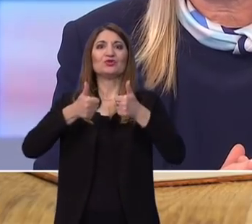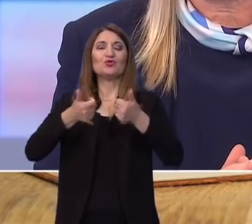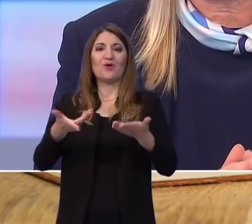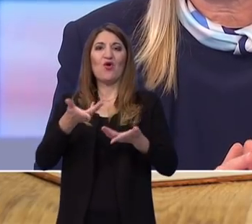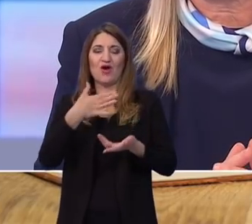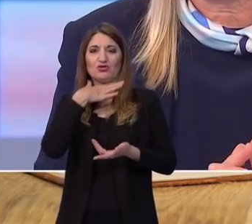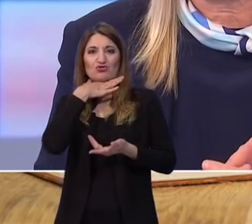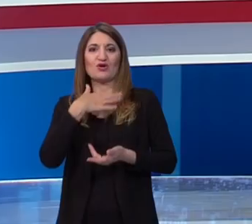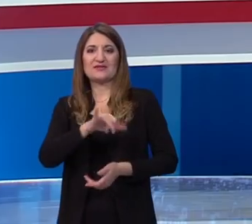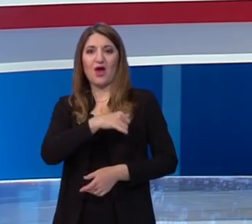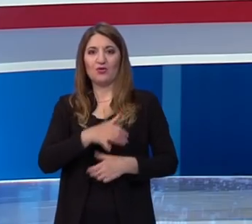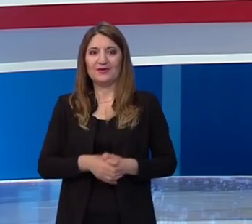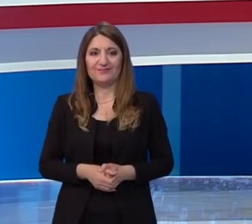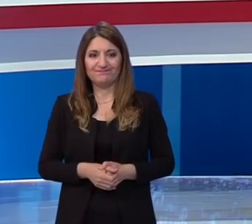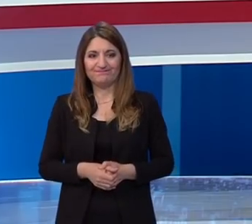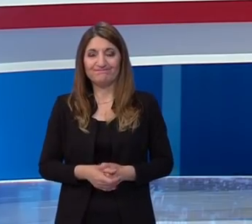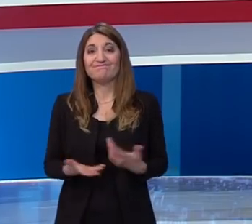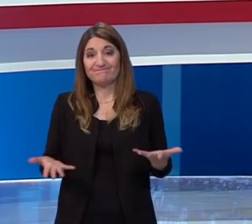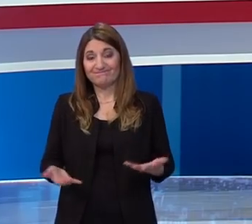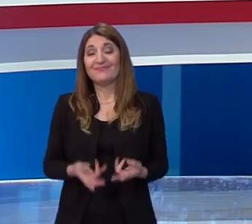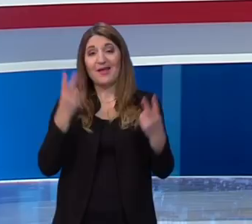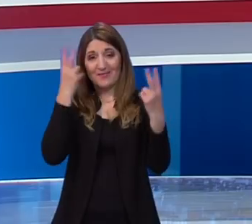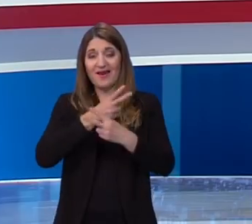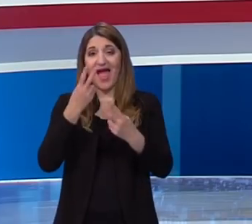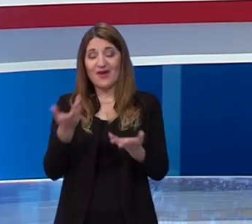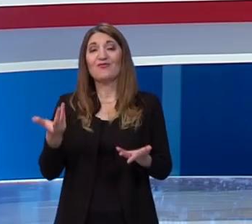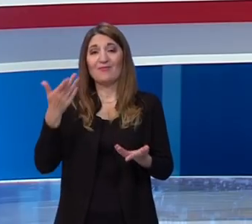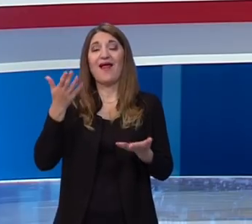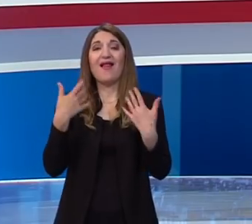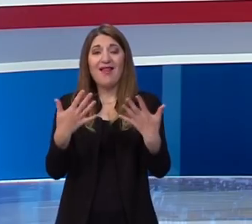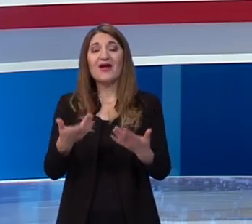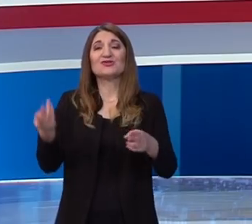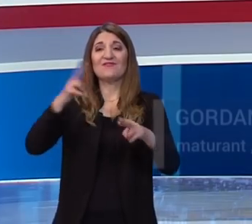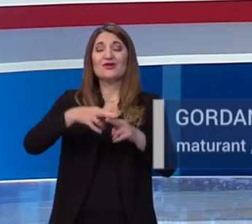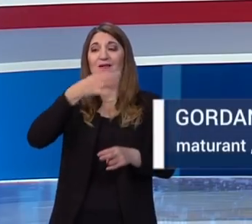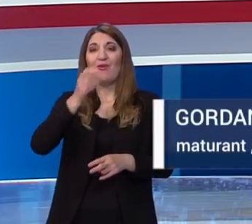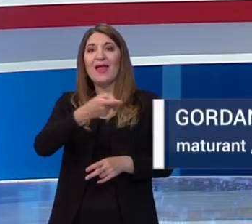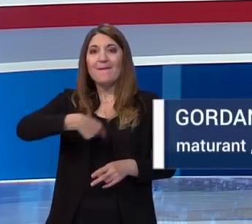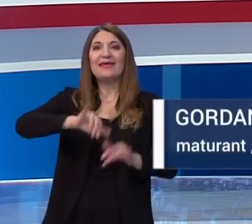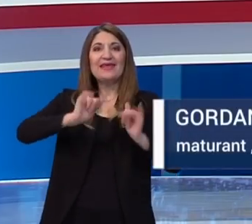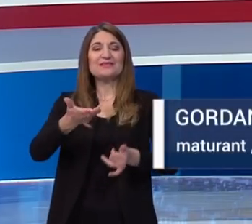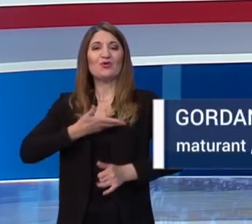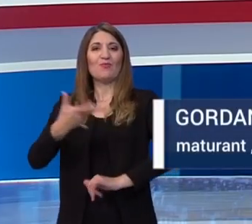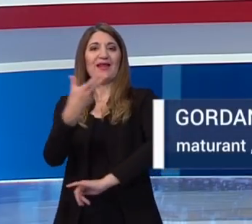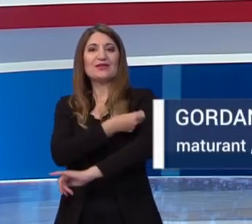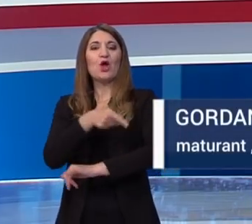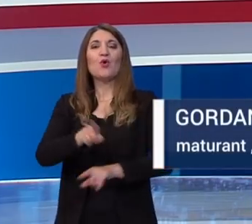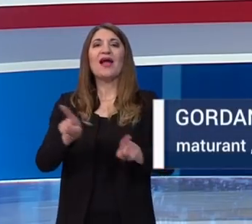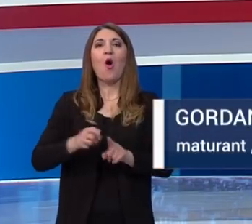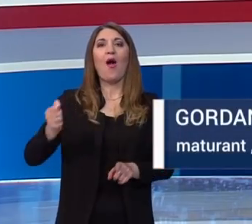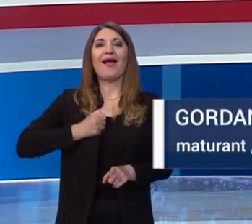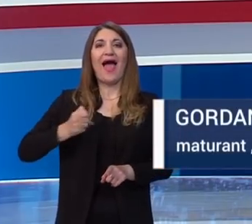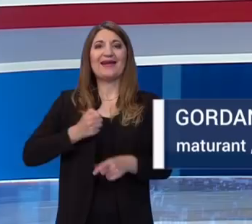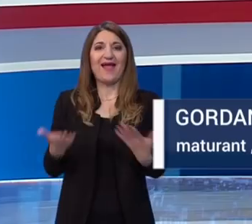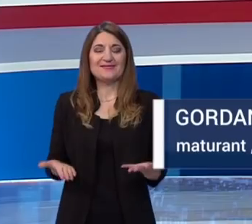Pa sigurno, bilo bi puno lakše da smo se cijepili i da smo imali nekakvu zaštitu i garanciju. Rekao je ravnatelj